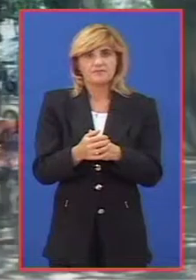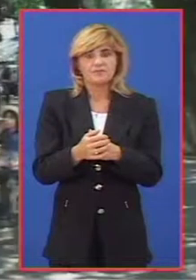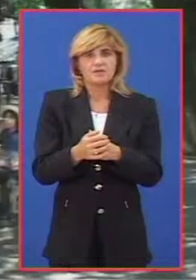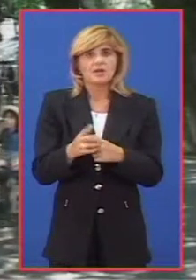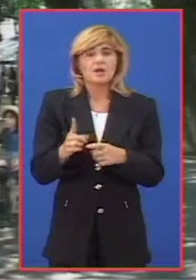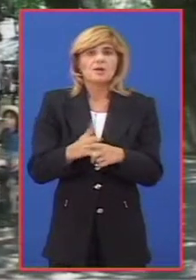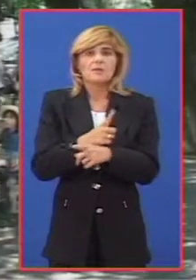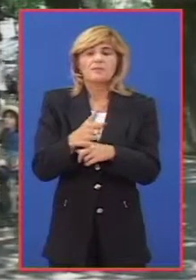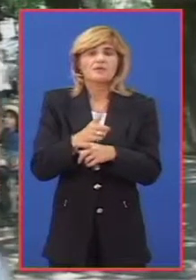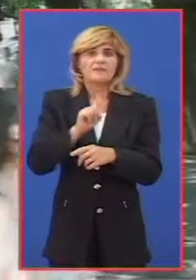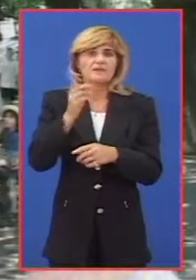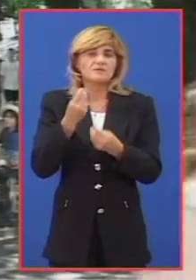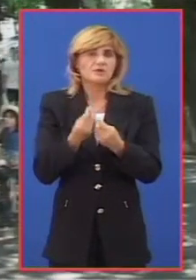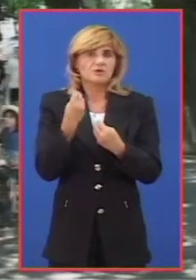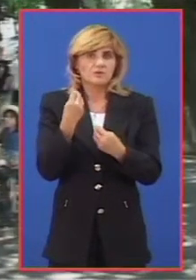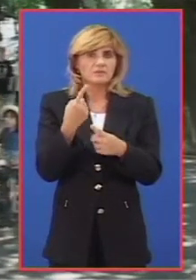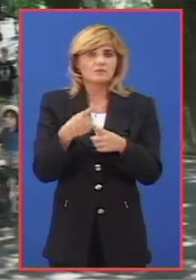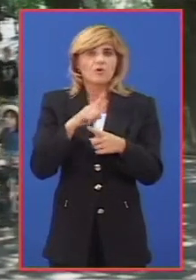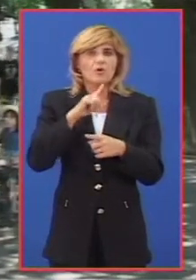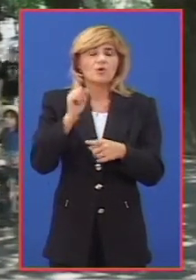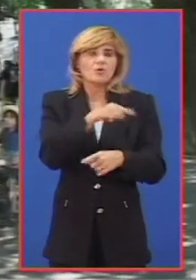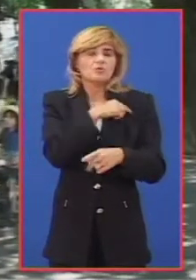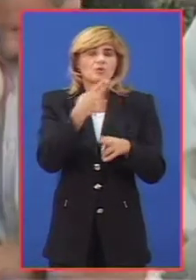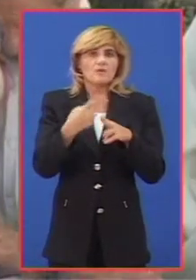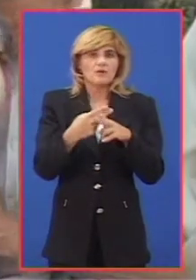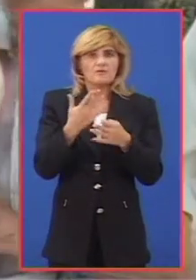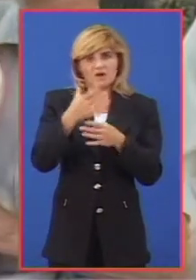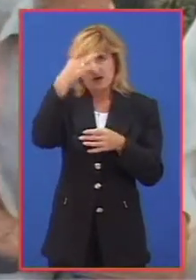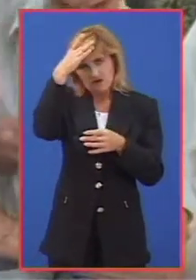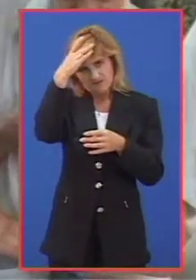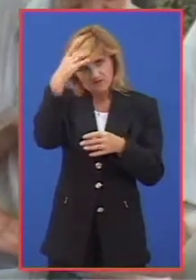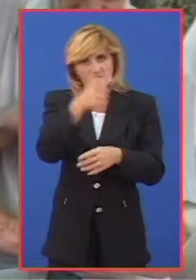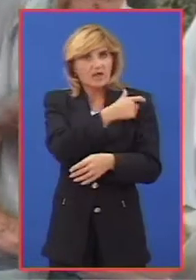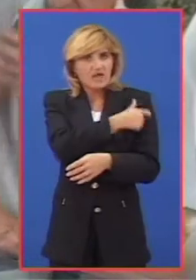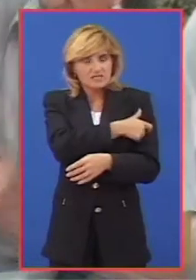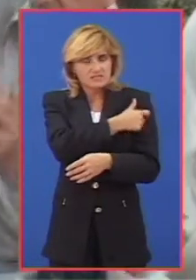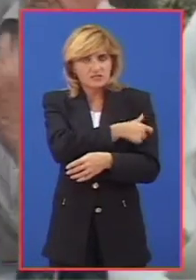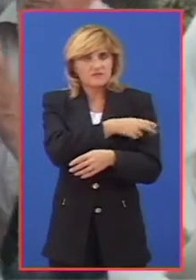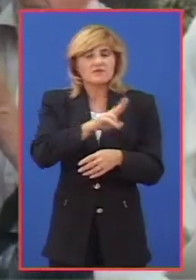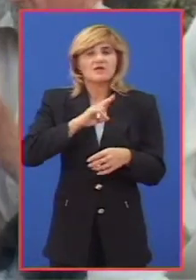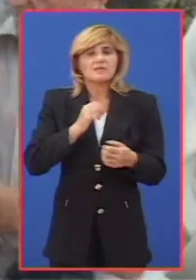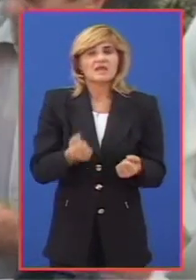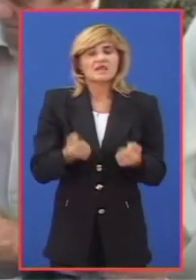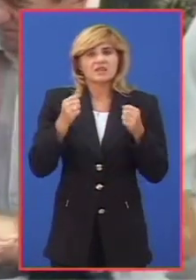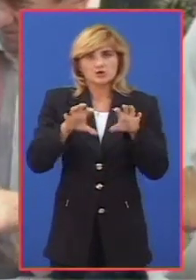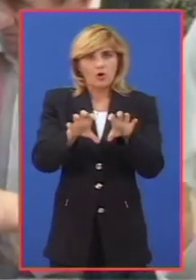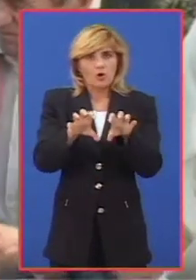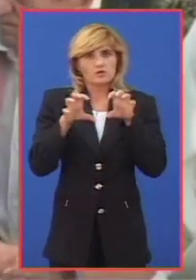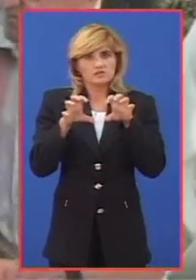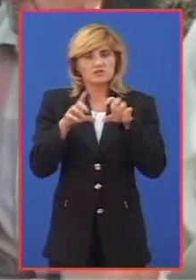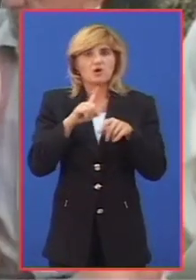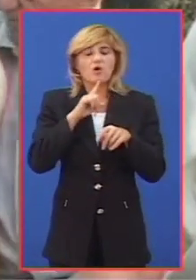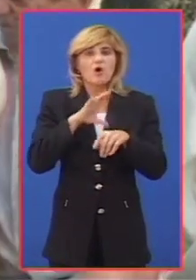biometeorološke prilike bit će najpovoljne. Meteoropate bi mogle da pate od glavobolje i razdražljivosti i da imaju poteškoće sa koncentracijom.